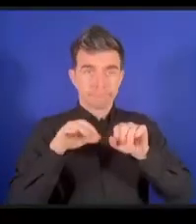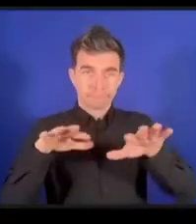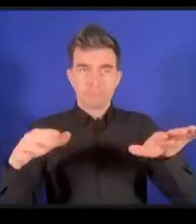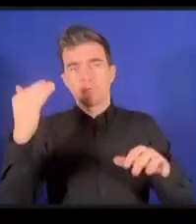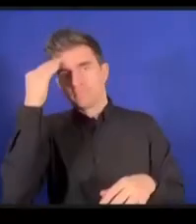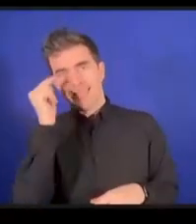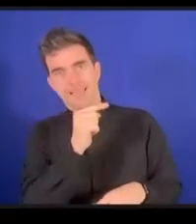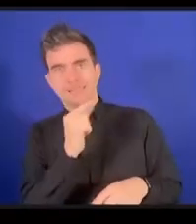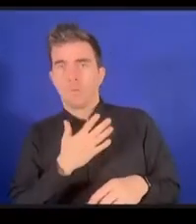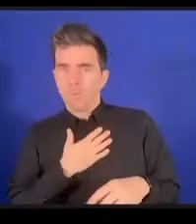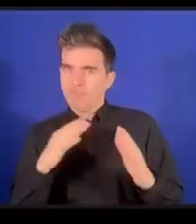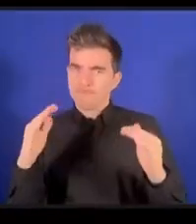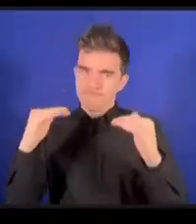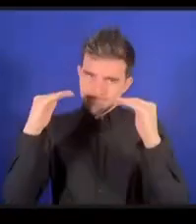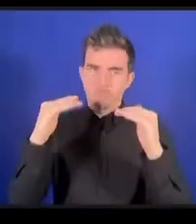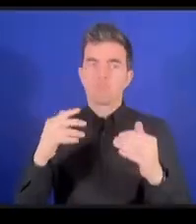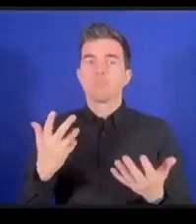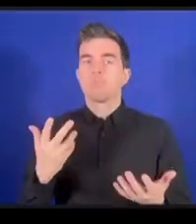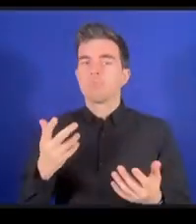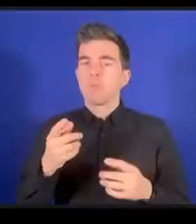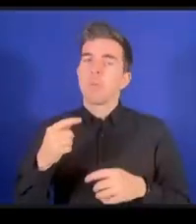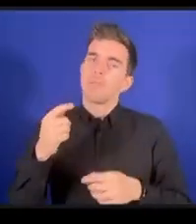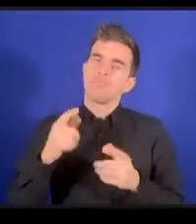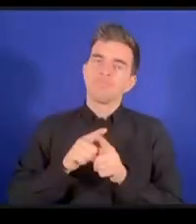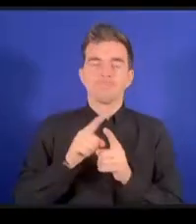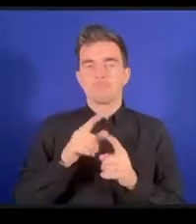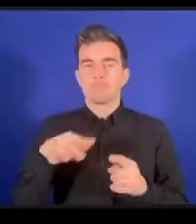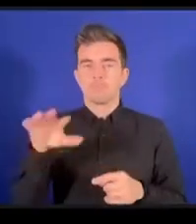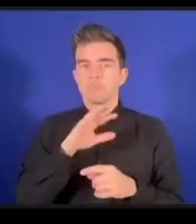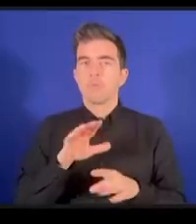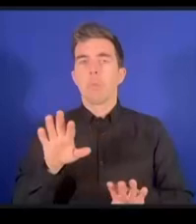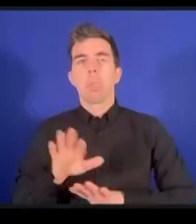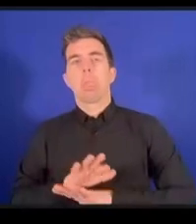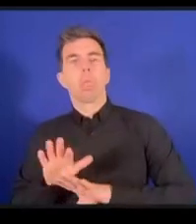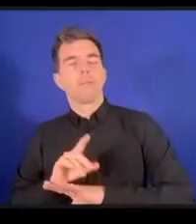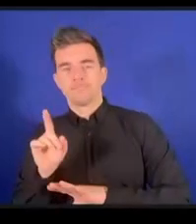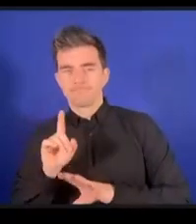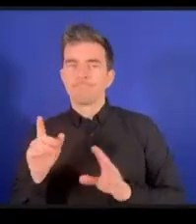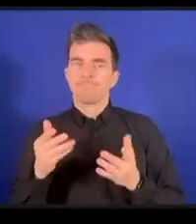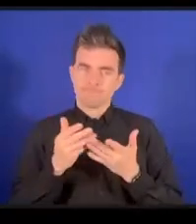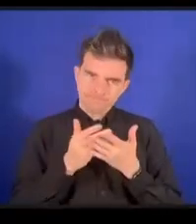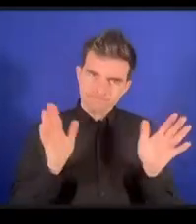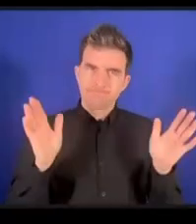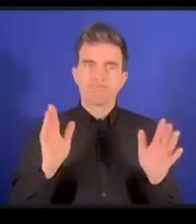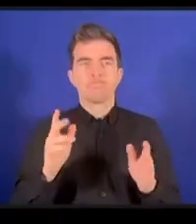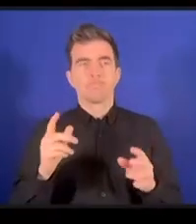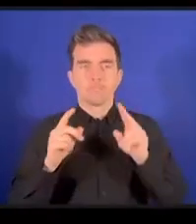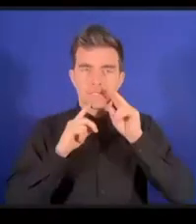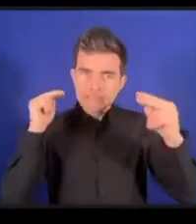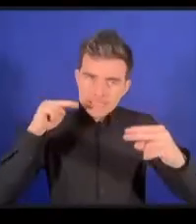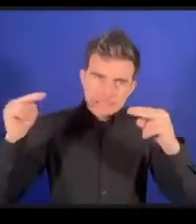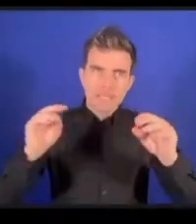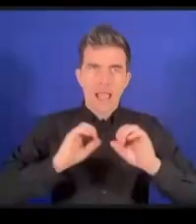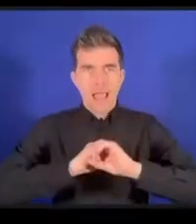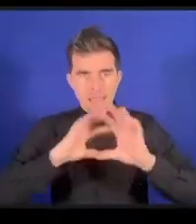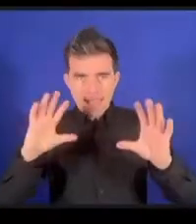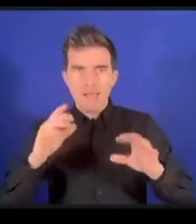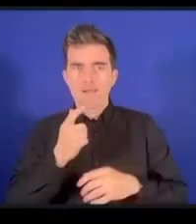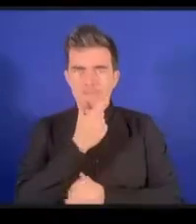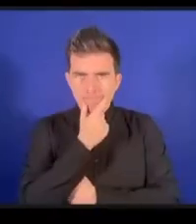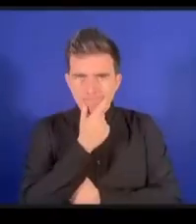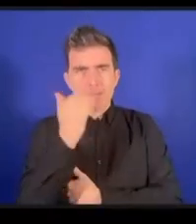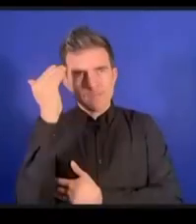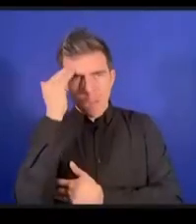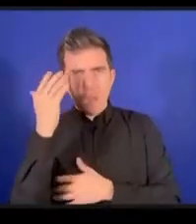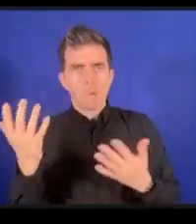とかあるい遭遇用性を達成するそして期待される振る舞いつまり消費者に受け入れら